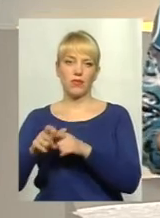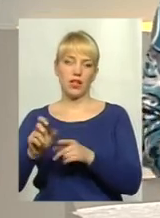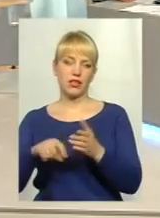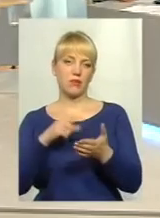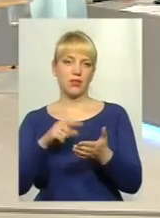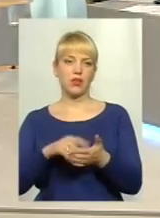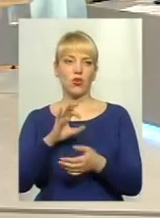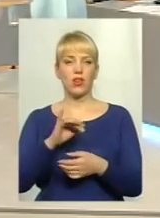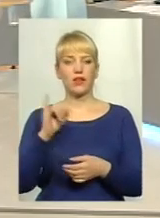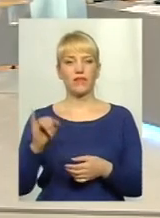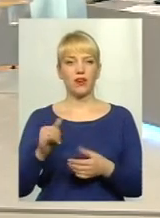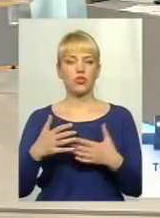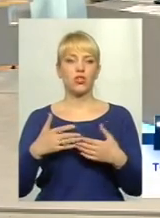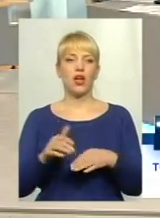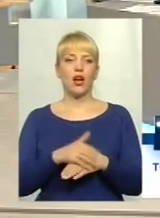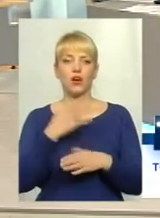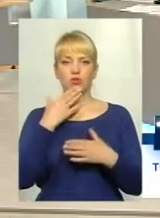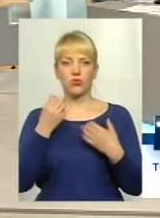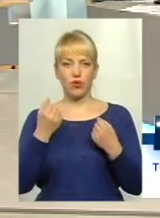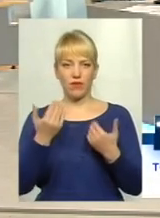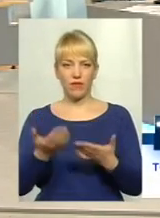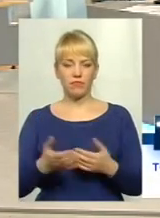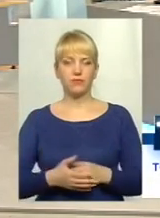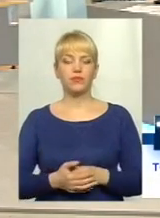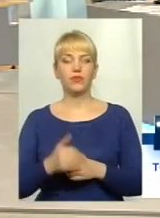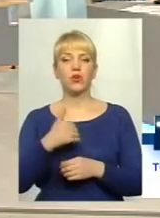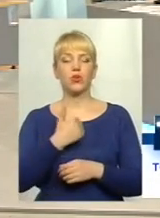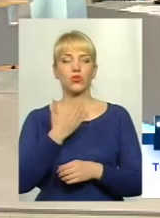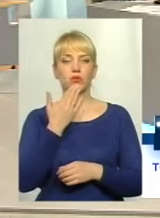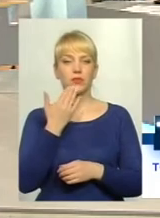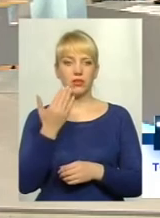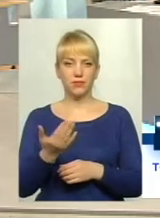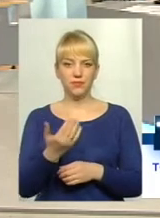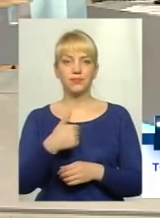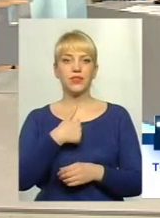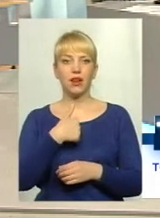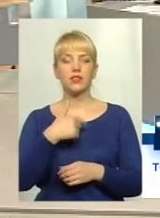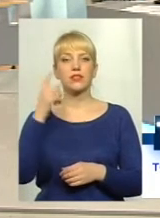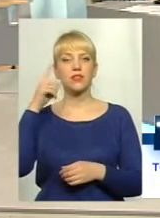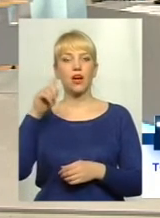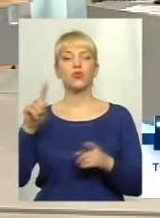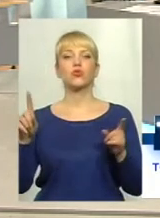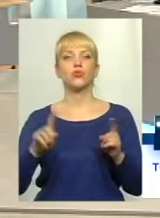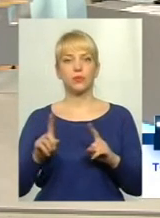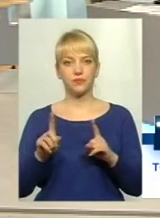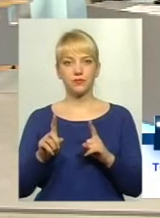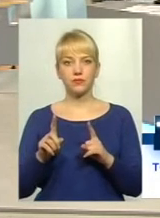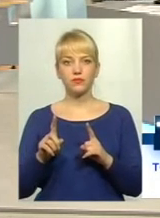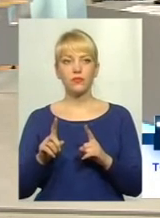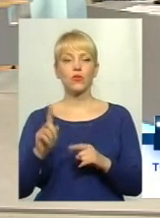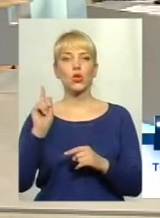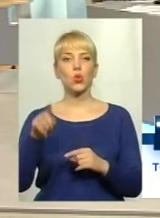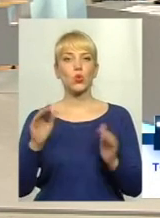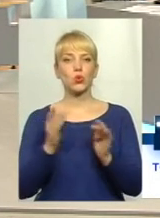Отже, Олеже Івановичу, доброго здоров'я насамперед. Добрий вечір. Хочу запитати. Я знаю, що той